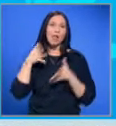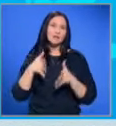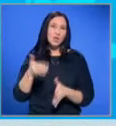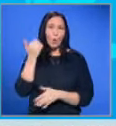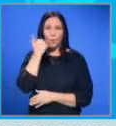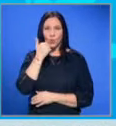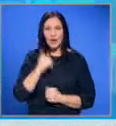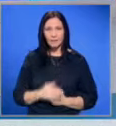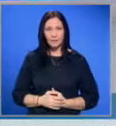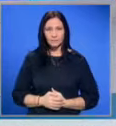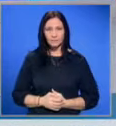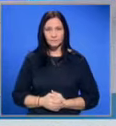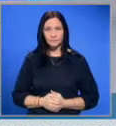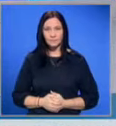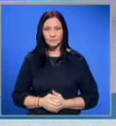злоупотреби.